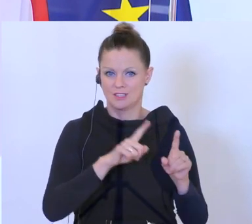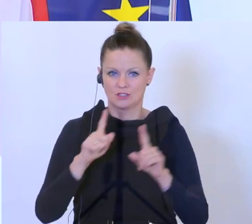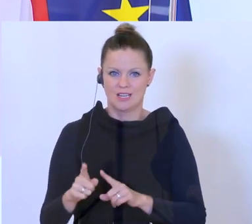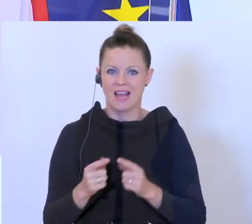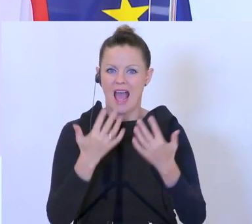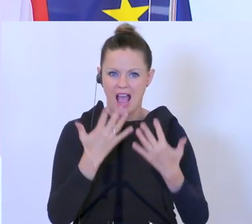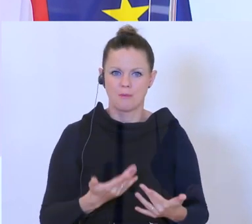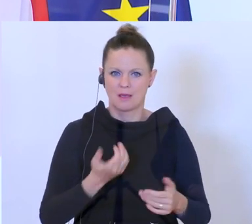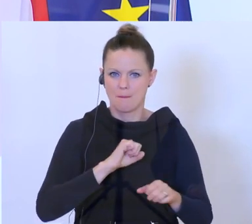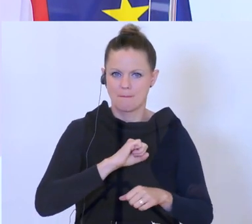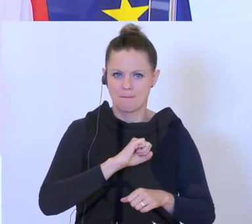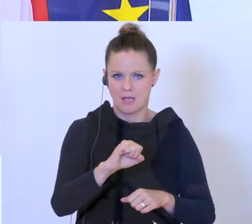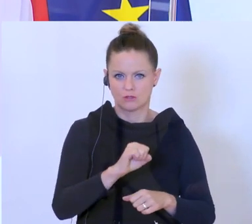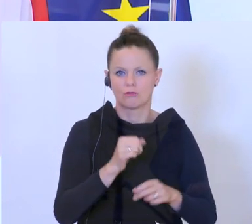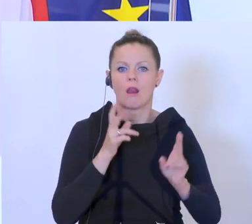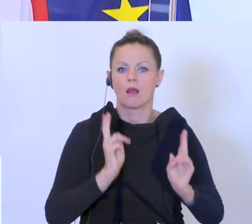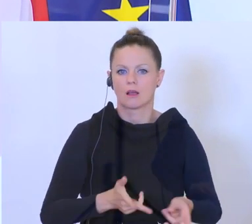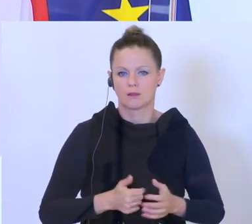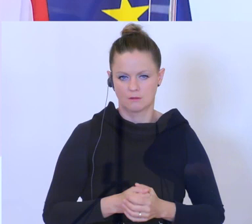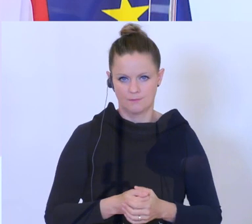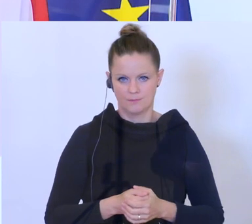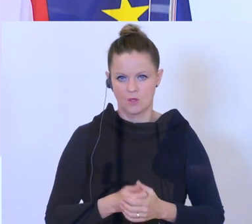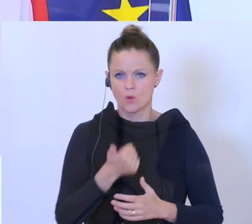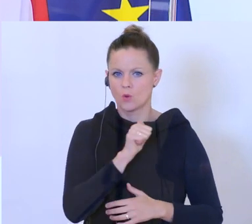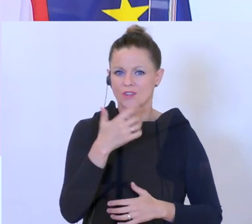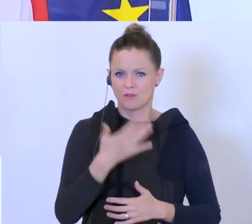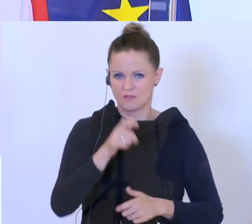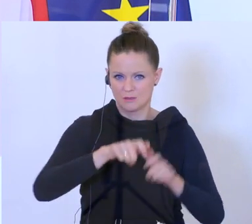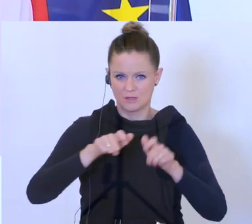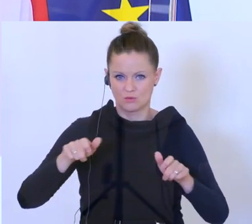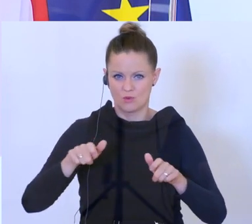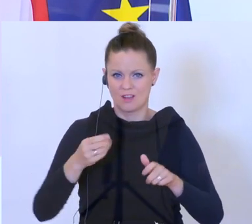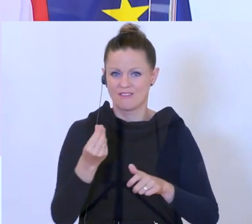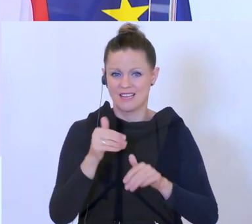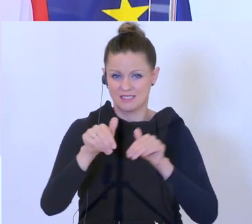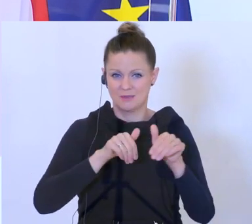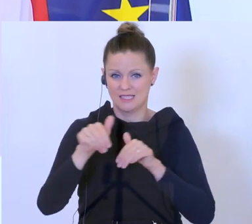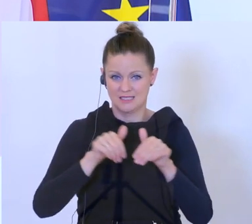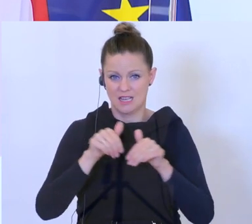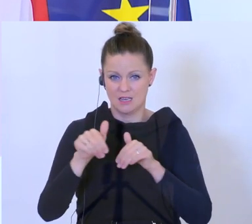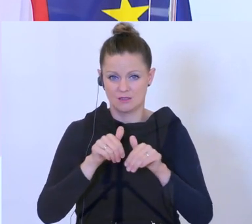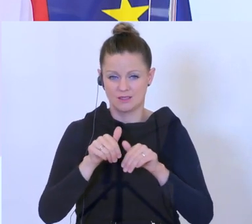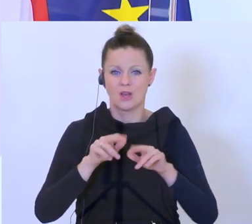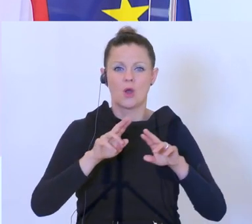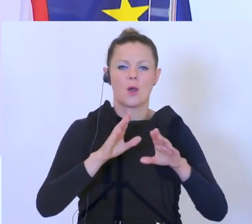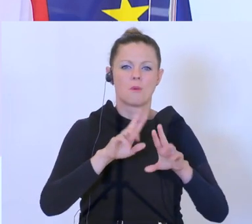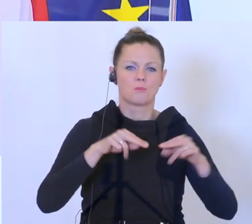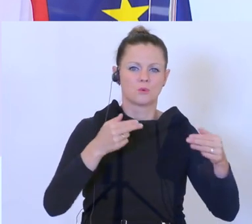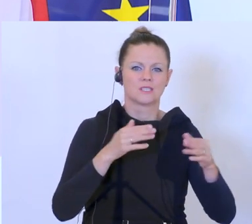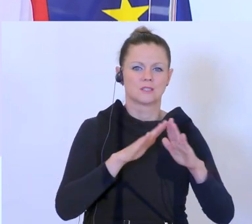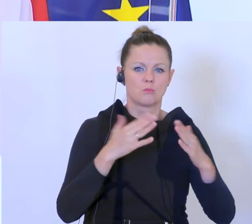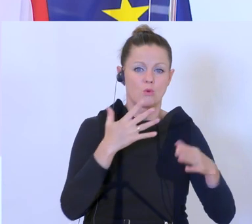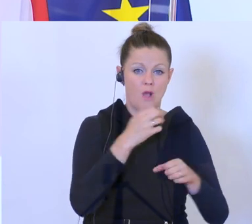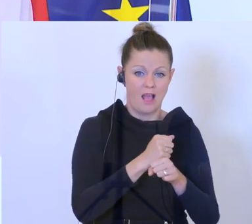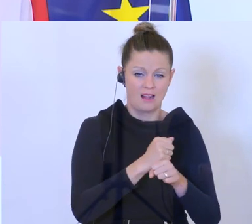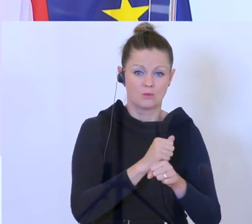wesentlich schneller als sonst erfolgen kann. Wir haben insgesamt 150 Personen über das Finanzministerium seitens der Bundesbuchhaltungsagentur, dem AMS